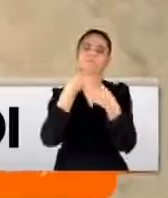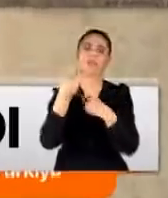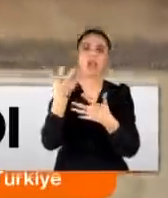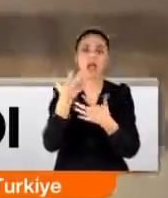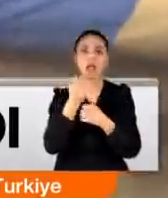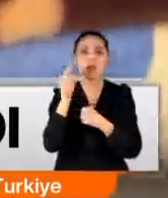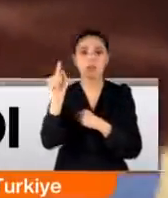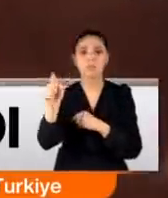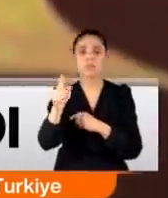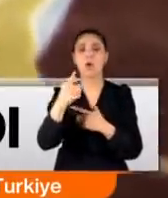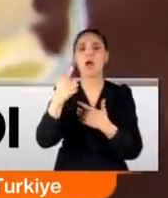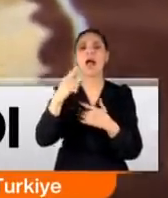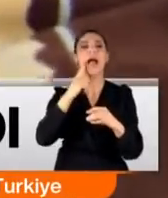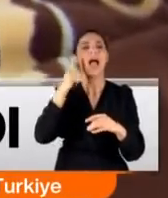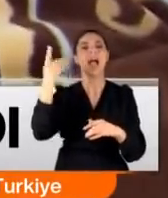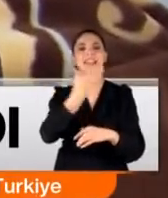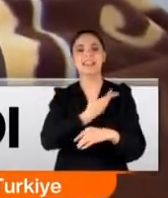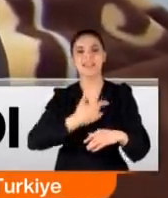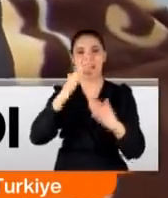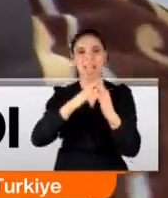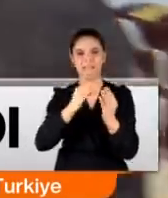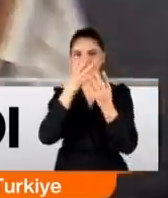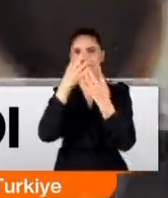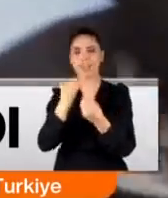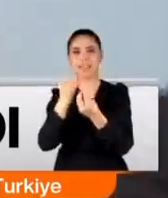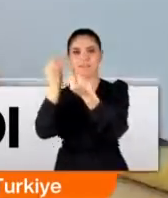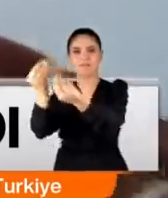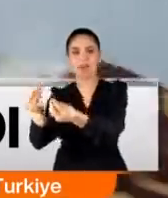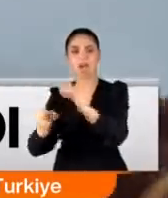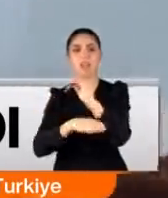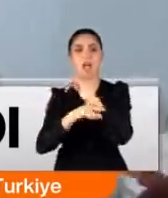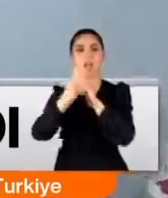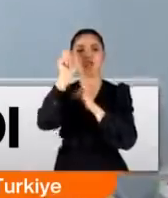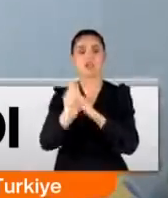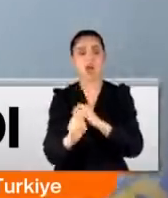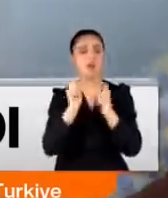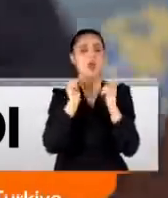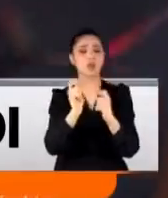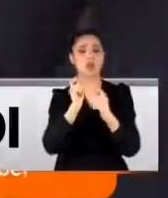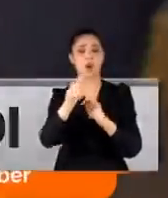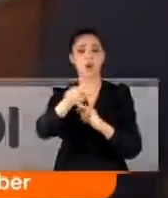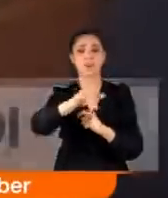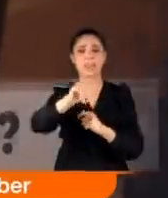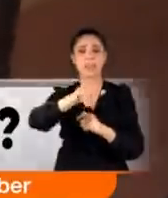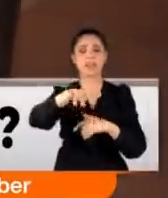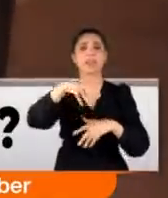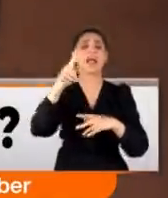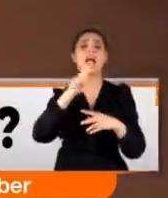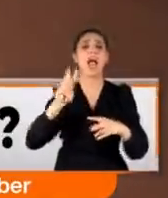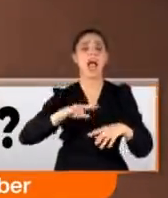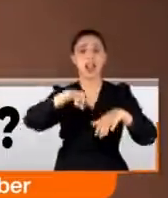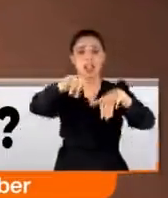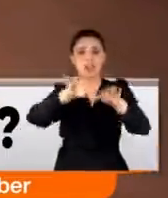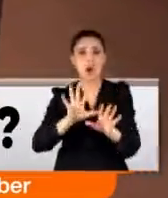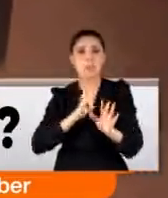yaşadığı evi bir hayırsever ona vermişti ancak hayat şartları zor. İşte başucunda bir elektrik sobası